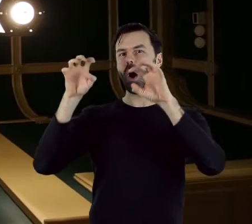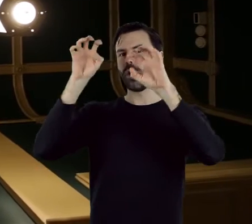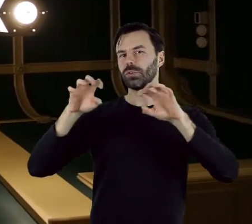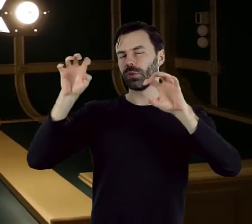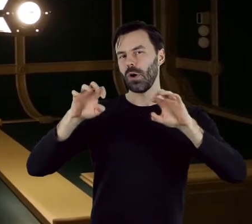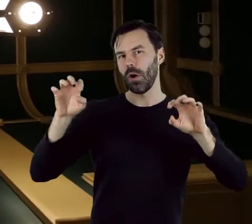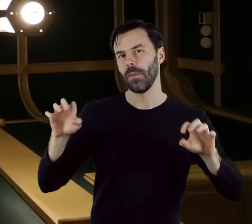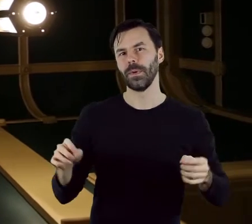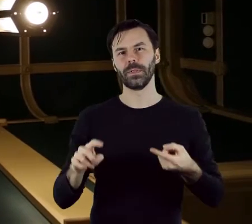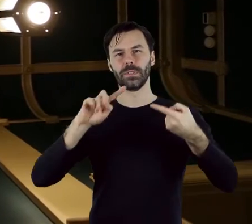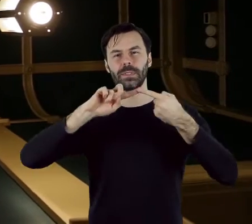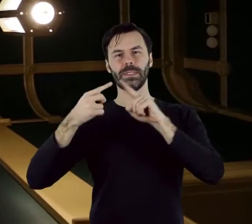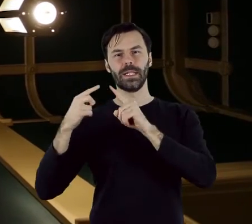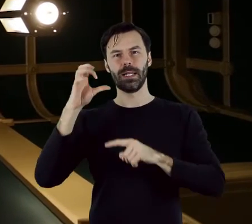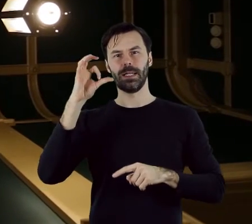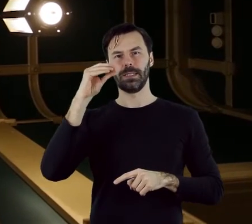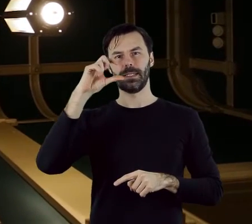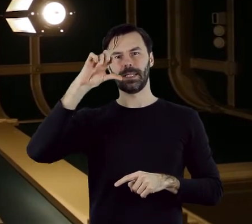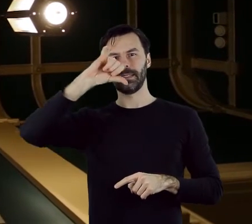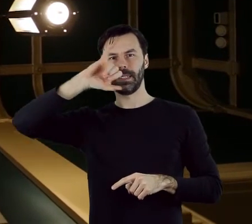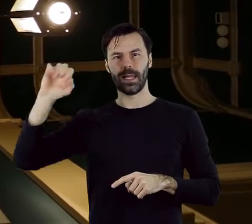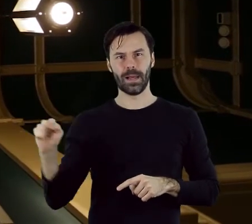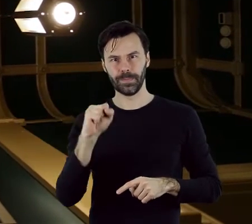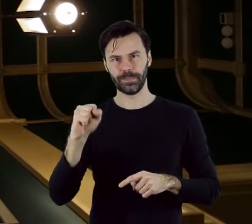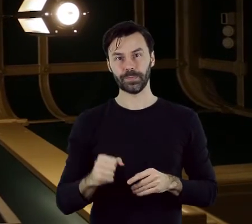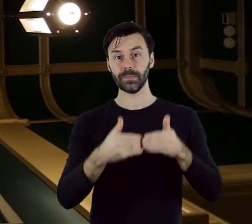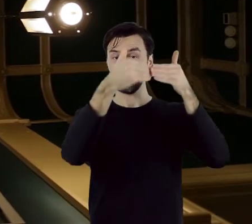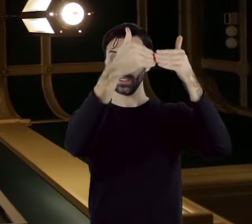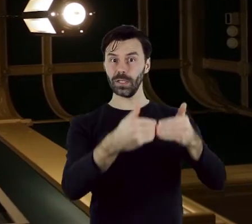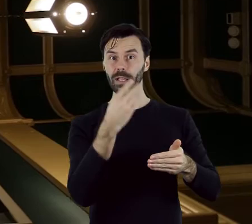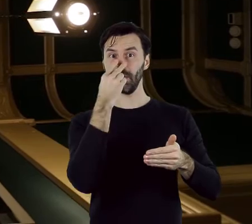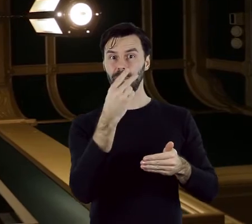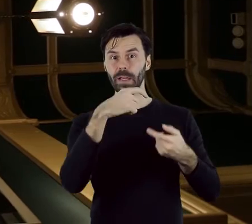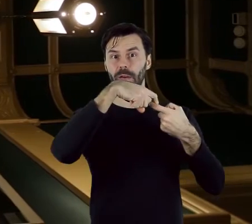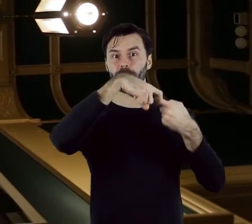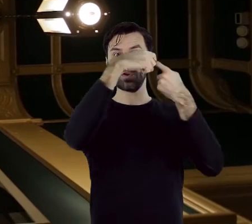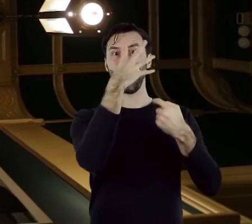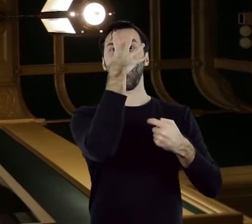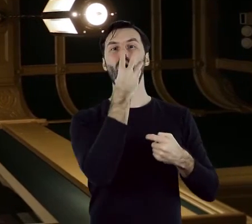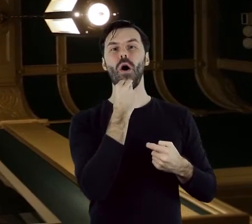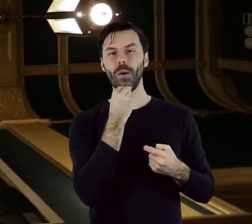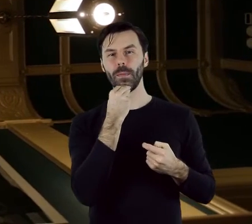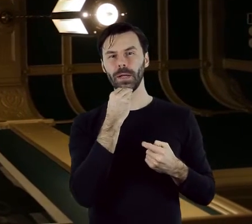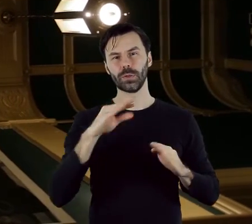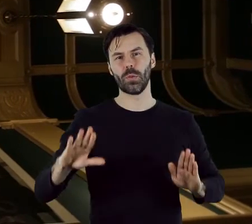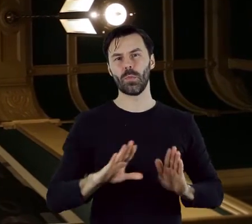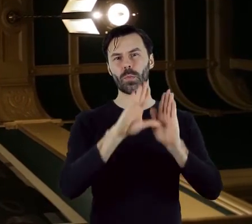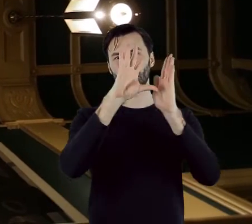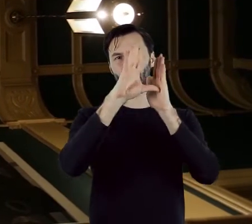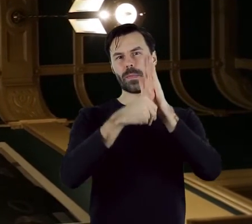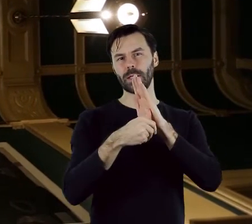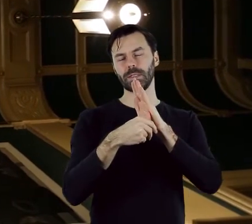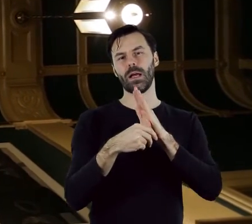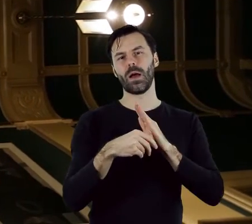zdobionymi na poziomie sufitu wklęsłym ornamentem secesyjnym. Na ścianach można obejrzeć obrazy ze